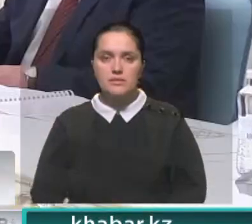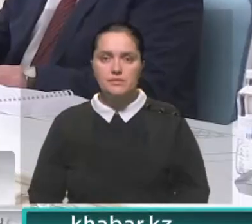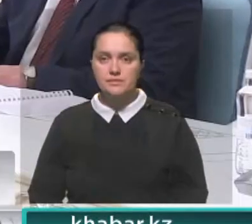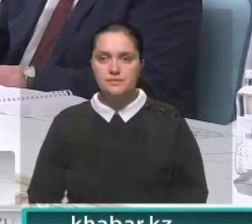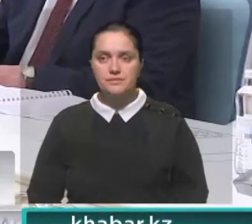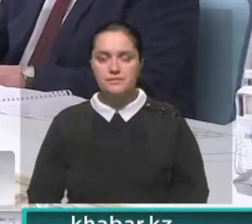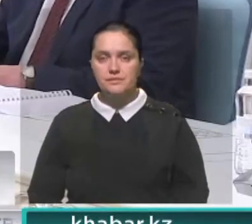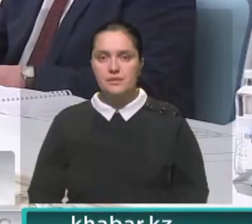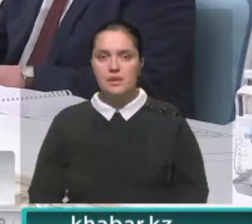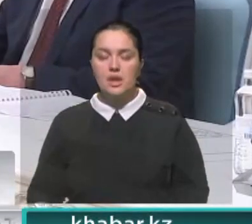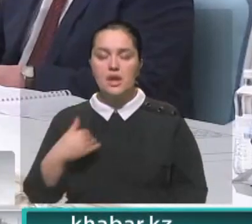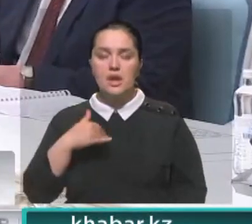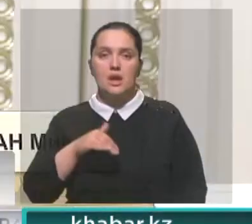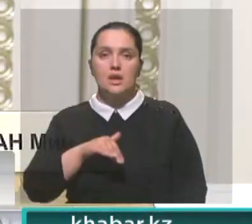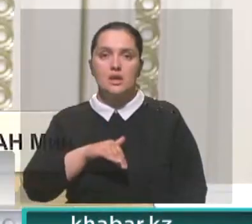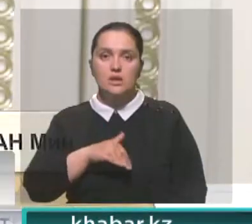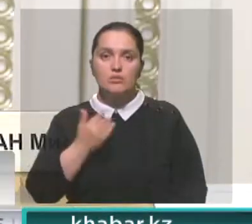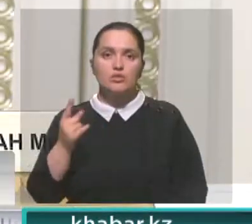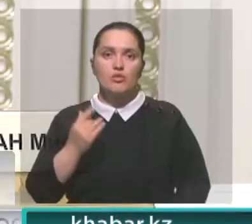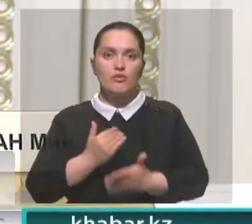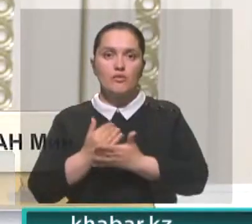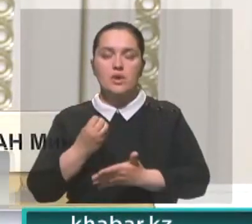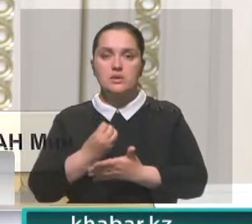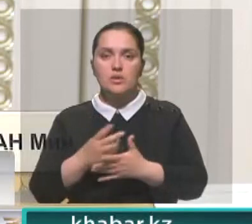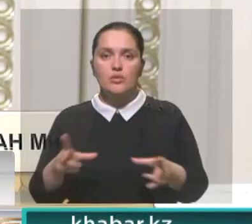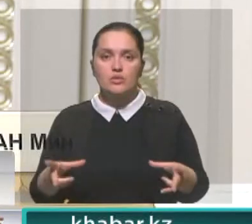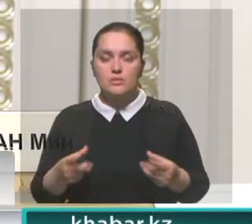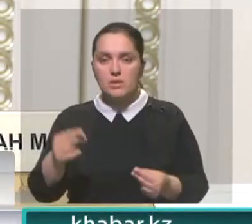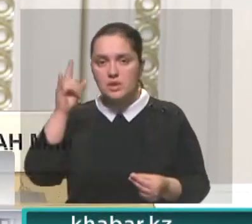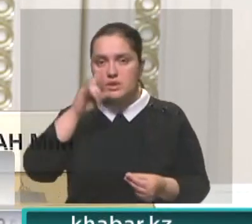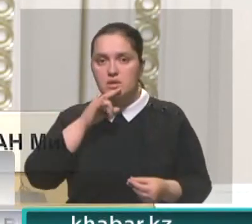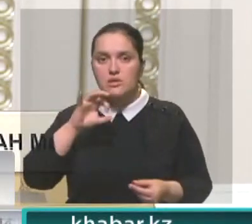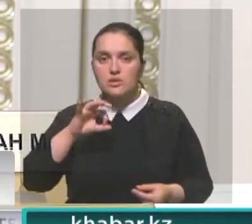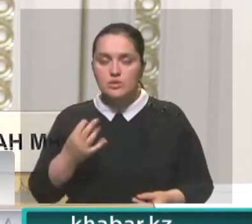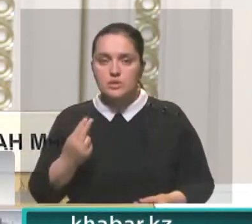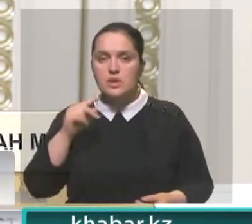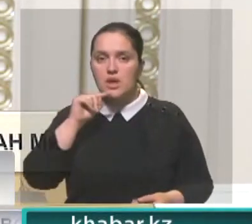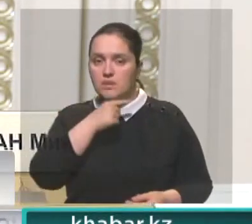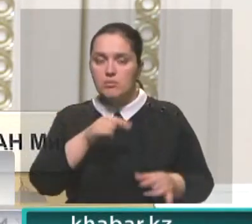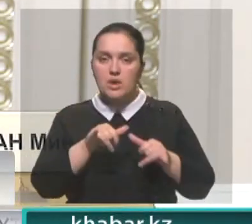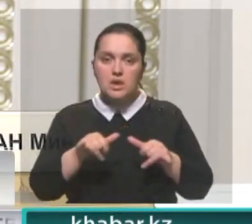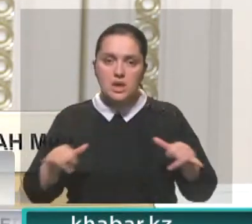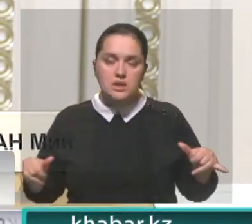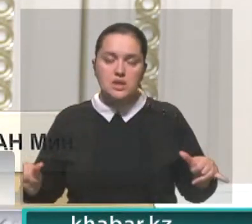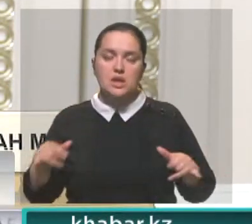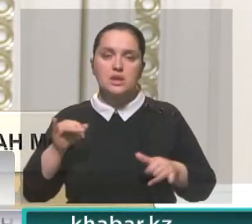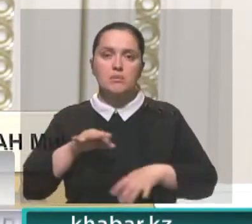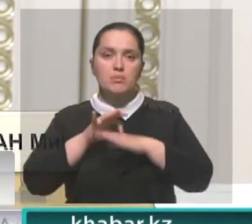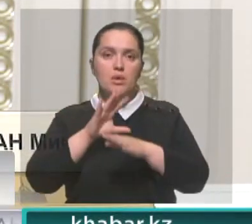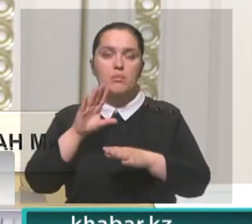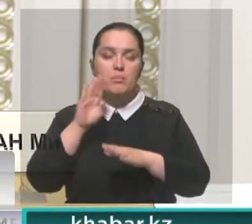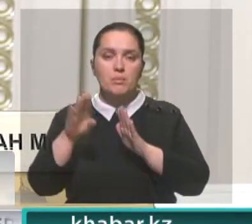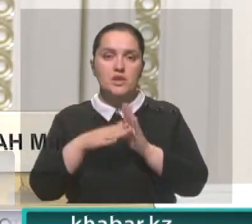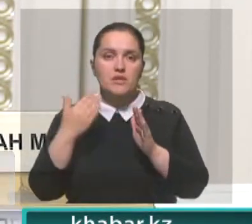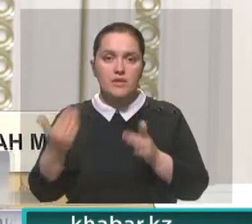Я хотел бы отметить, что высоко оцениваю успехи Казахстана в социально-экономическом развитии и проводимые под вашим руководством